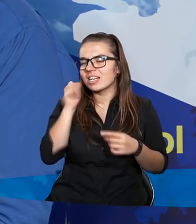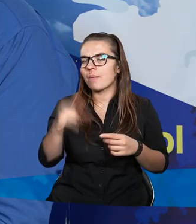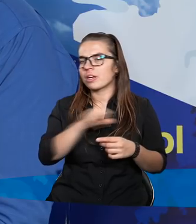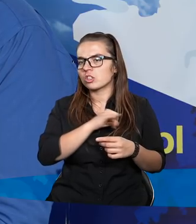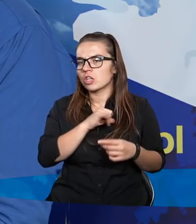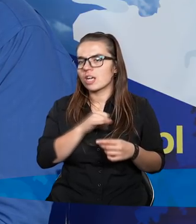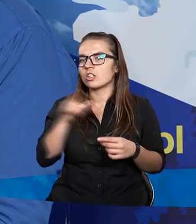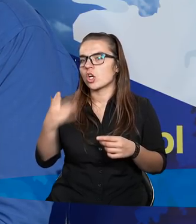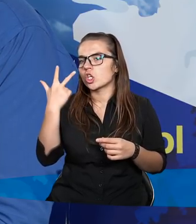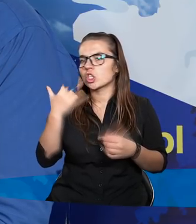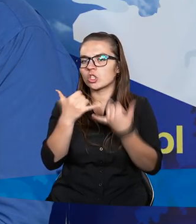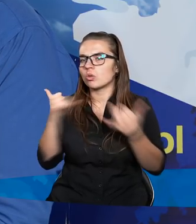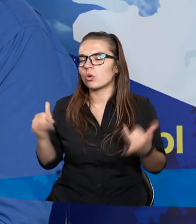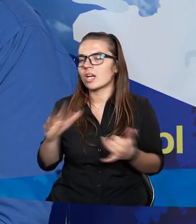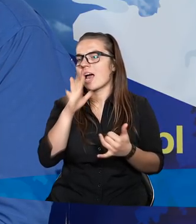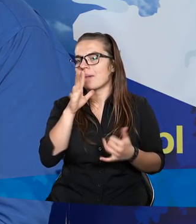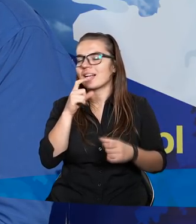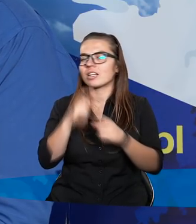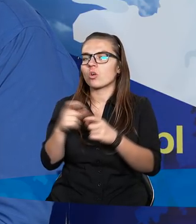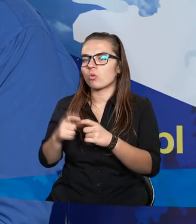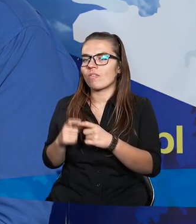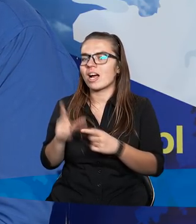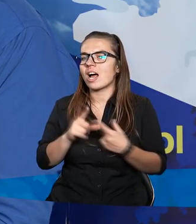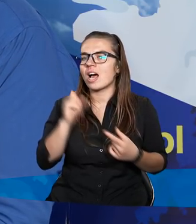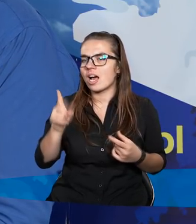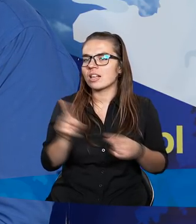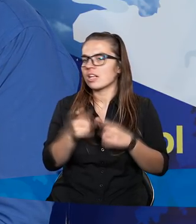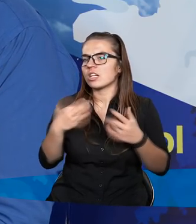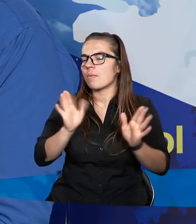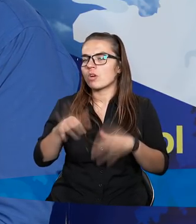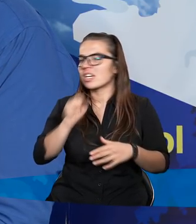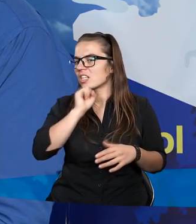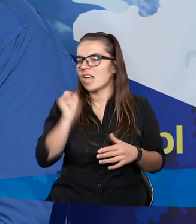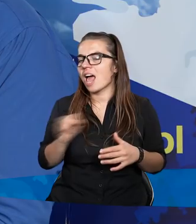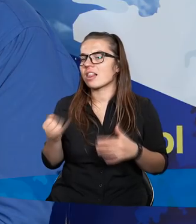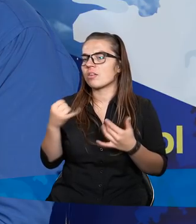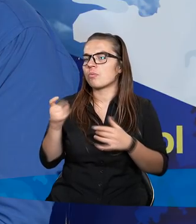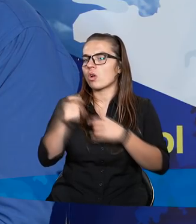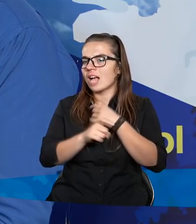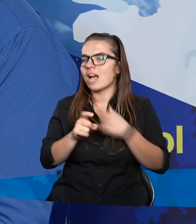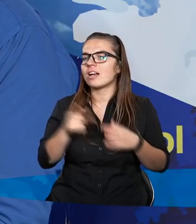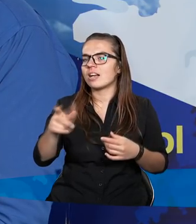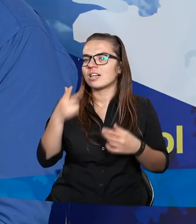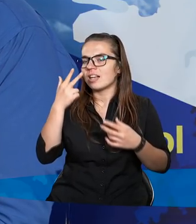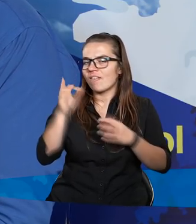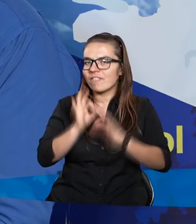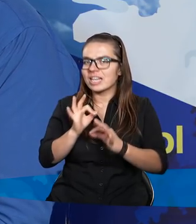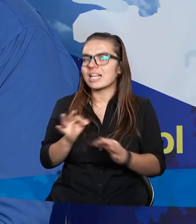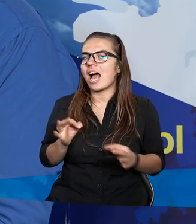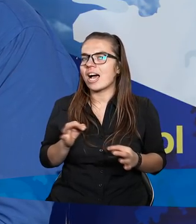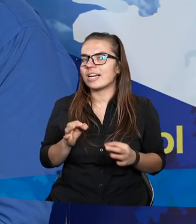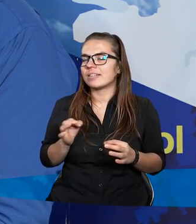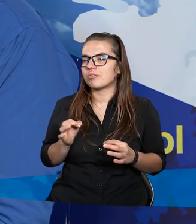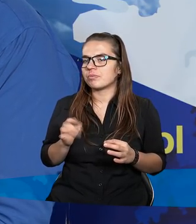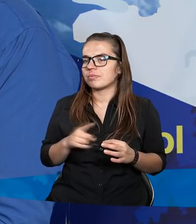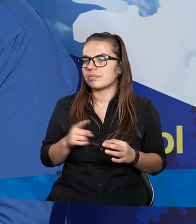i grzech, to są trzy różne hebrajskie słowa, a nie pozostawiający w żadnym razie bez kary, lecz nawiedzający winę, czyli